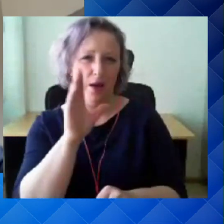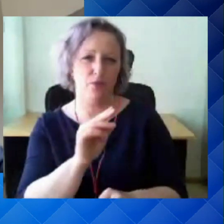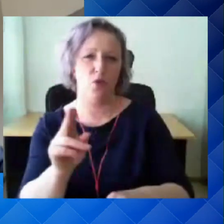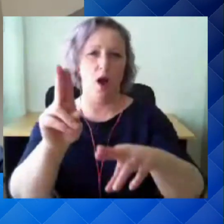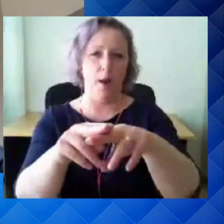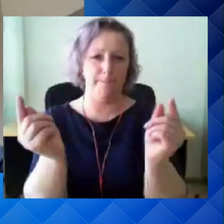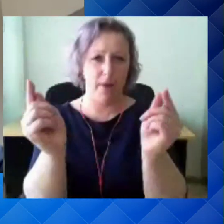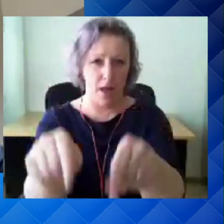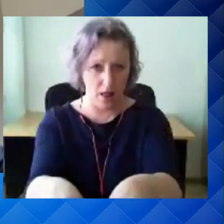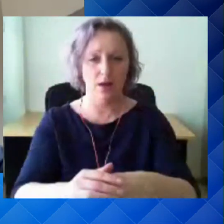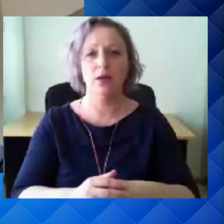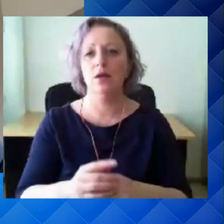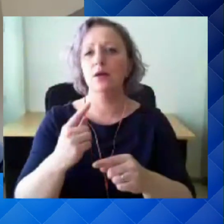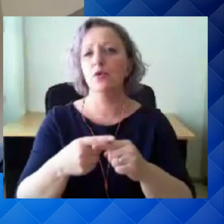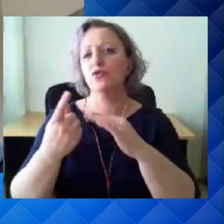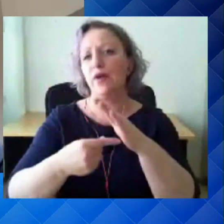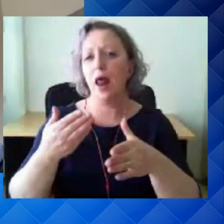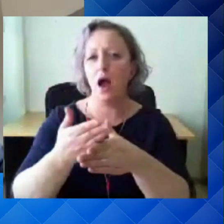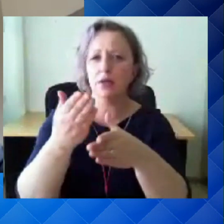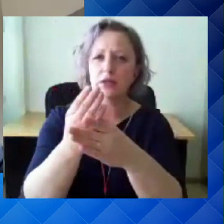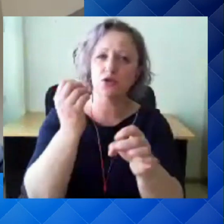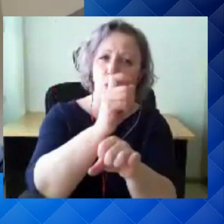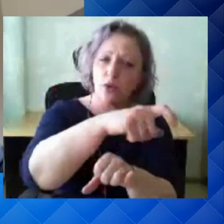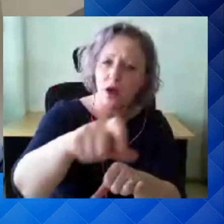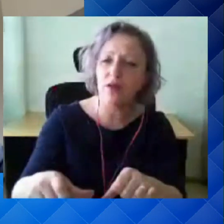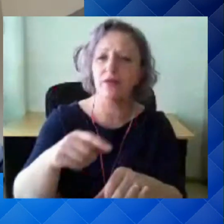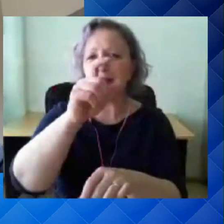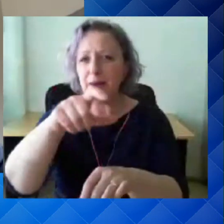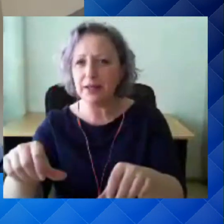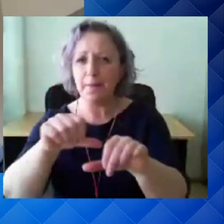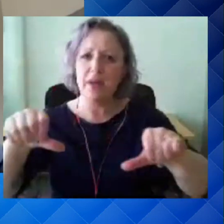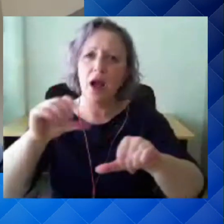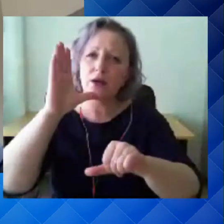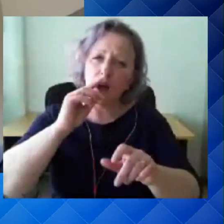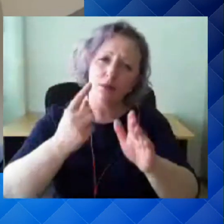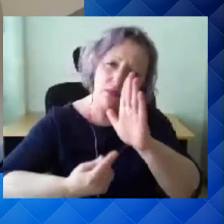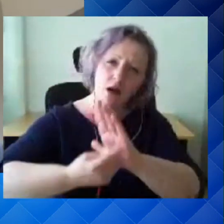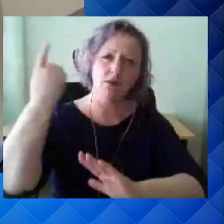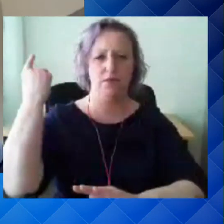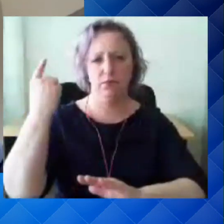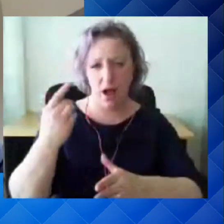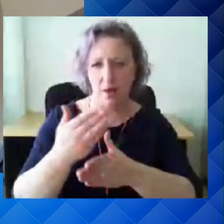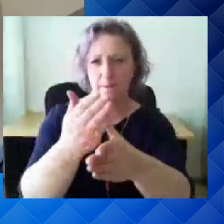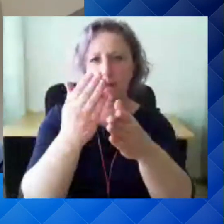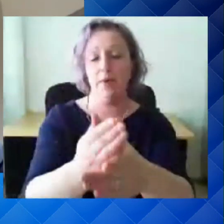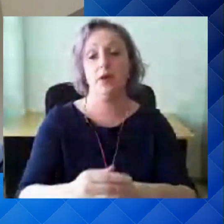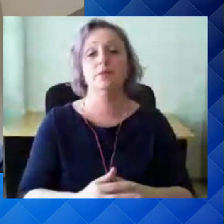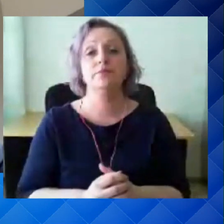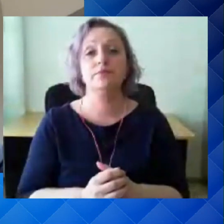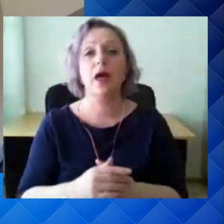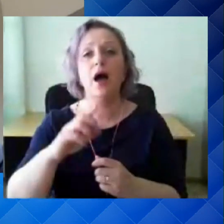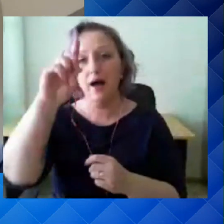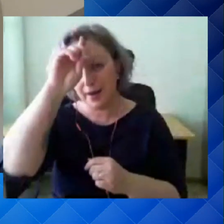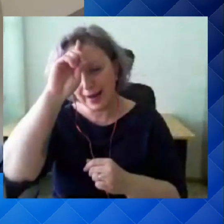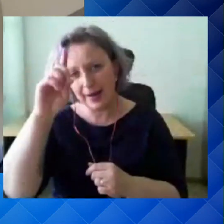siis oma töötajate inimeste piirangutega toime tulla. ja riigi pool on siis see,